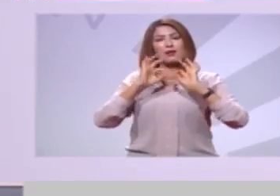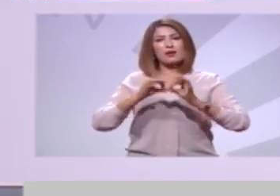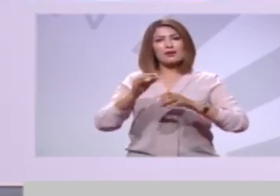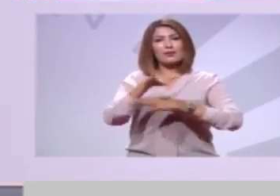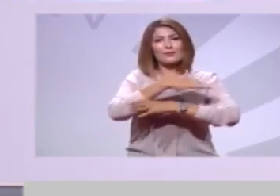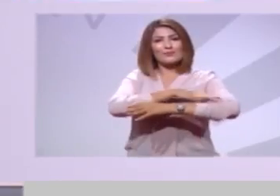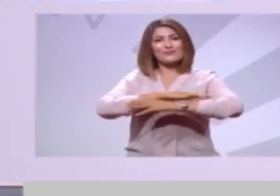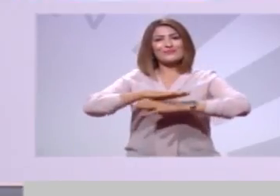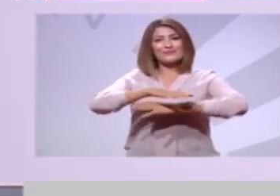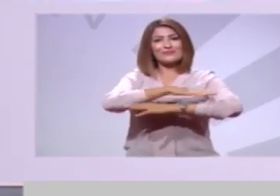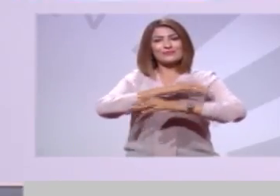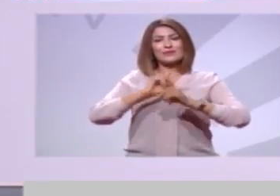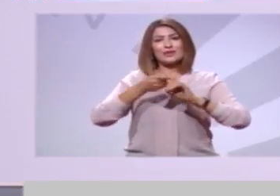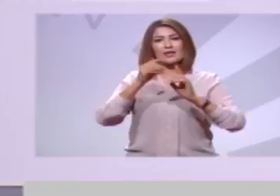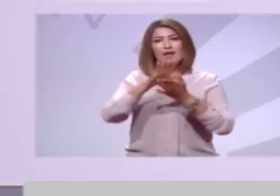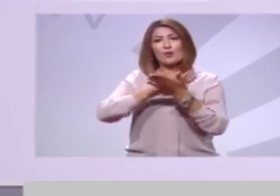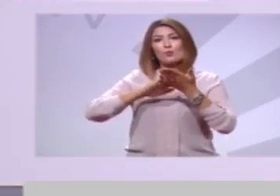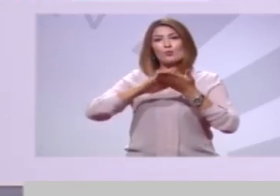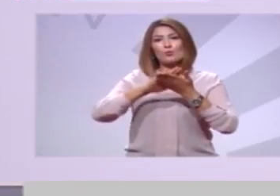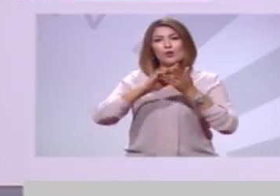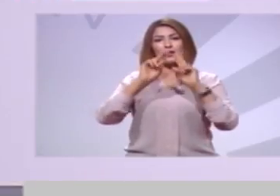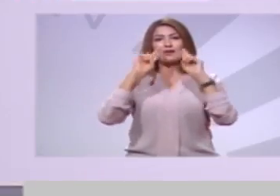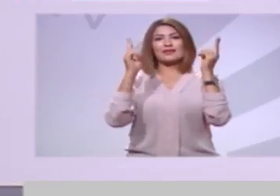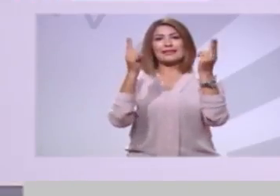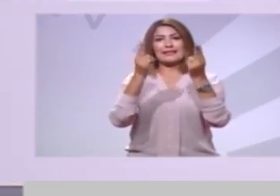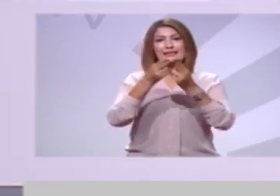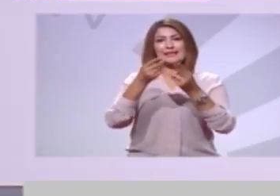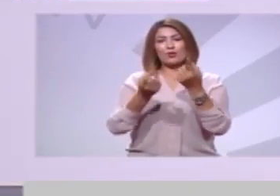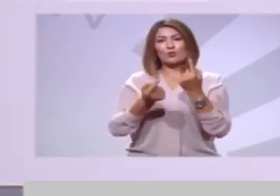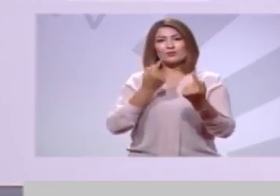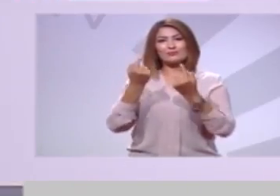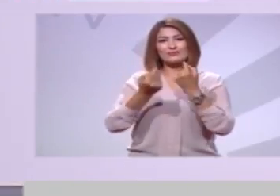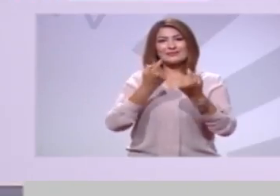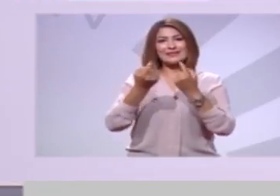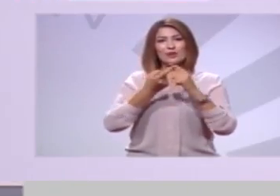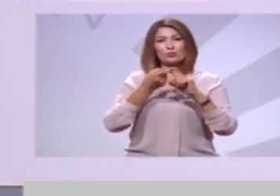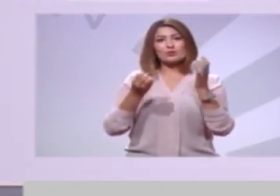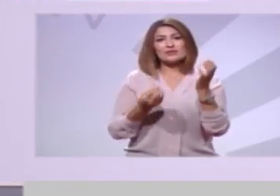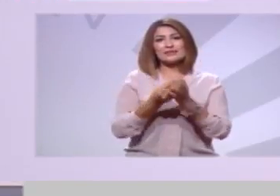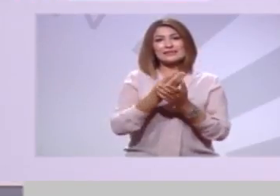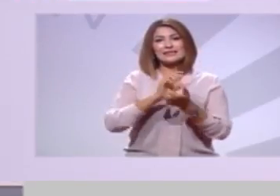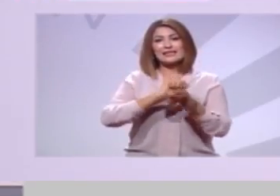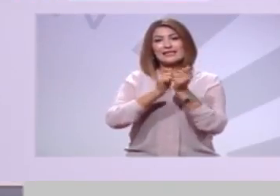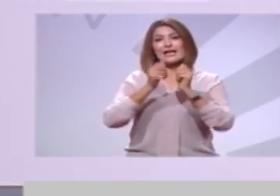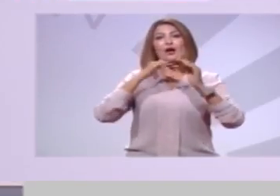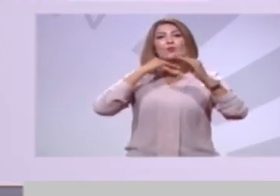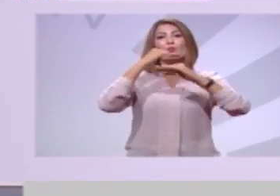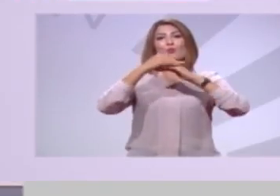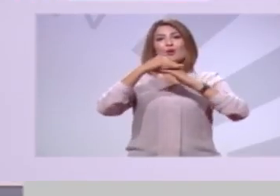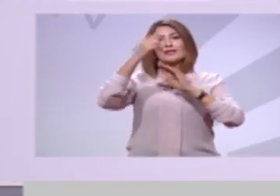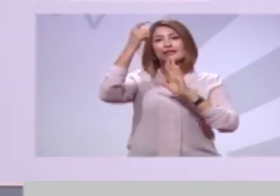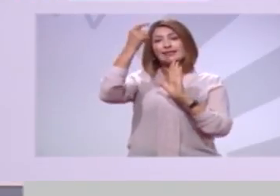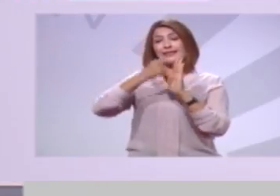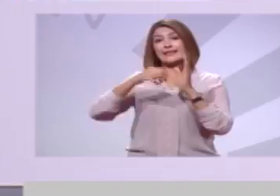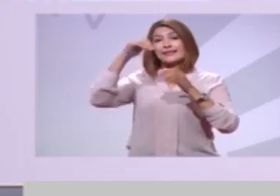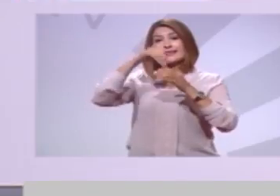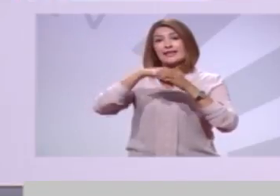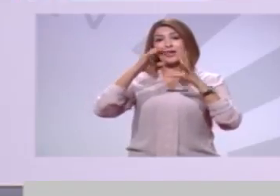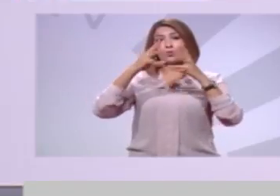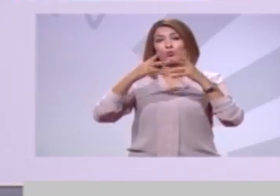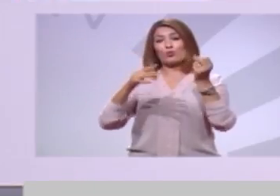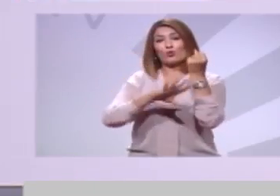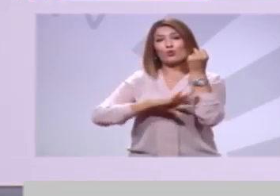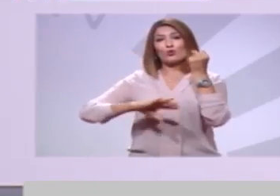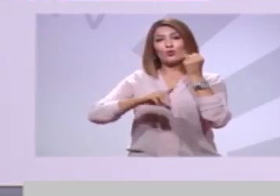أراضي فلاحية دولية شريط التمتيعهم بتكوين في المجال لتحسين الإنتاج انتخبوا قائمة البنية التحتية والفلاحة أولوية